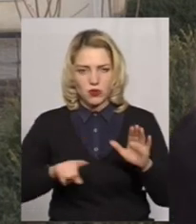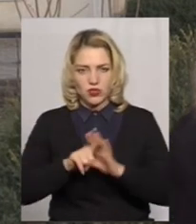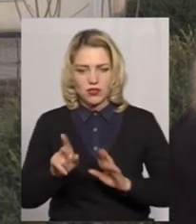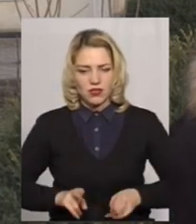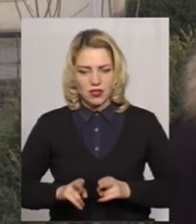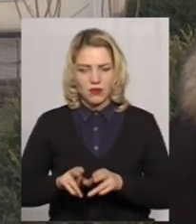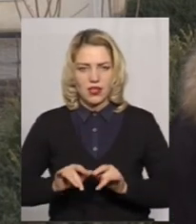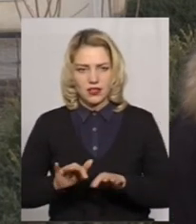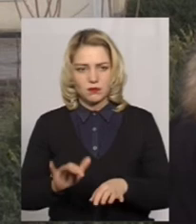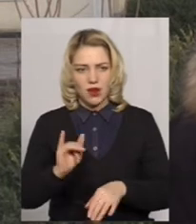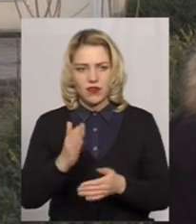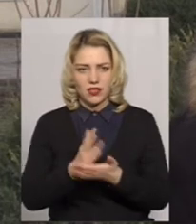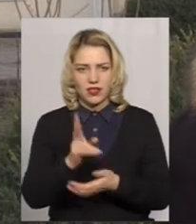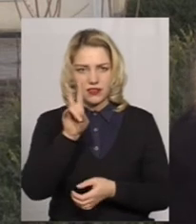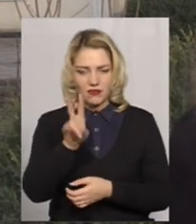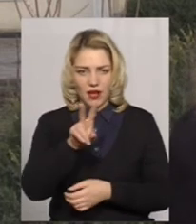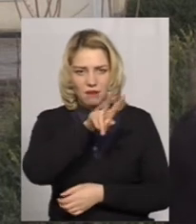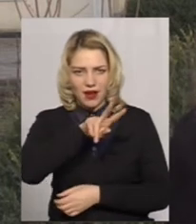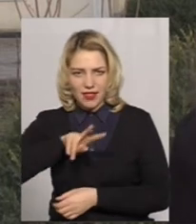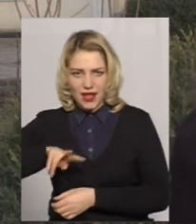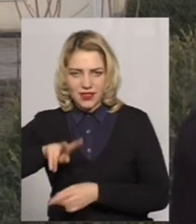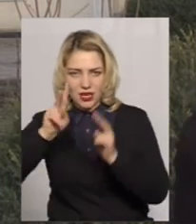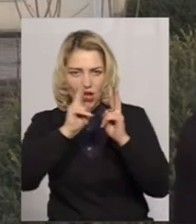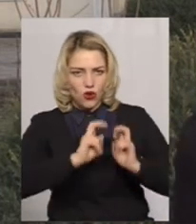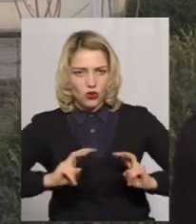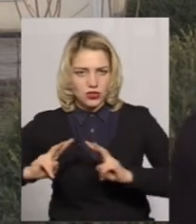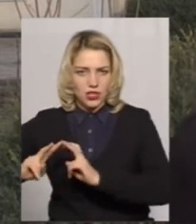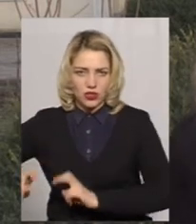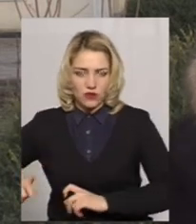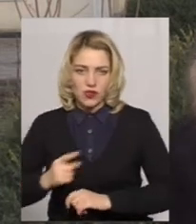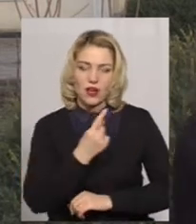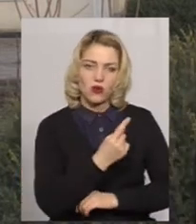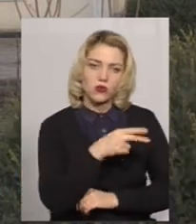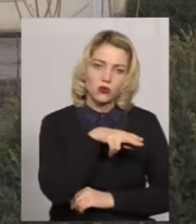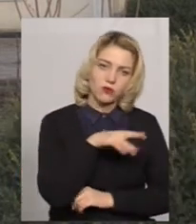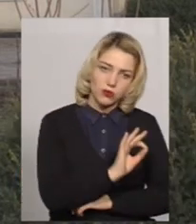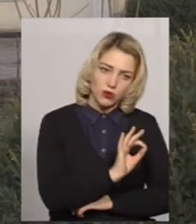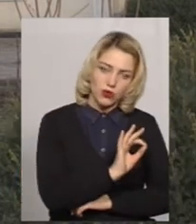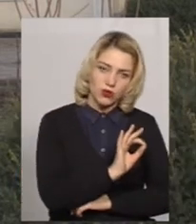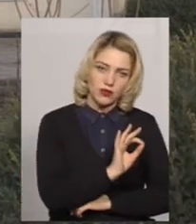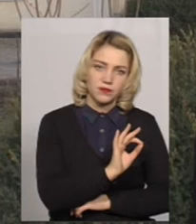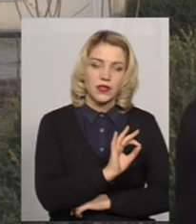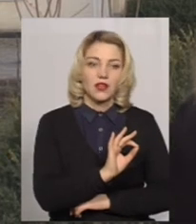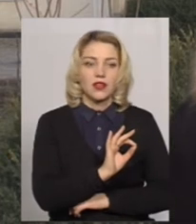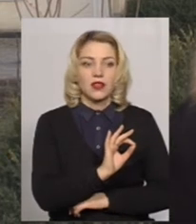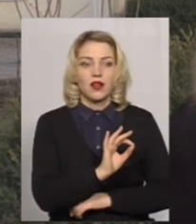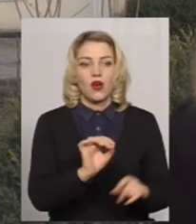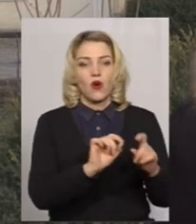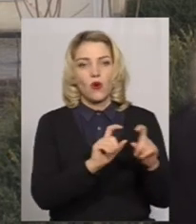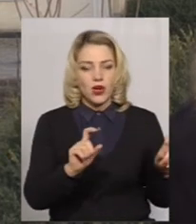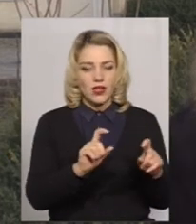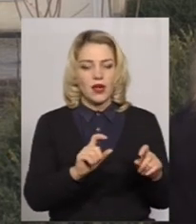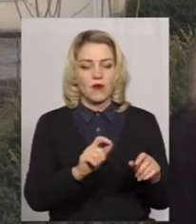справа і йде два паралельних розслідування. Одно йде по органам охорони